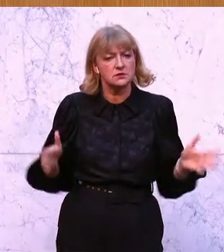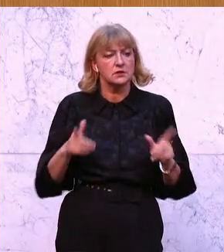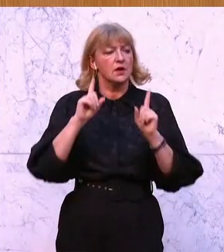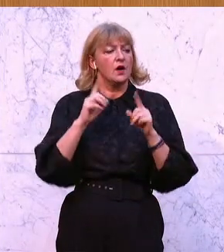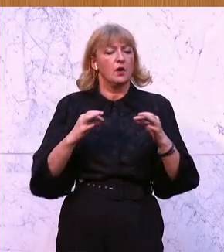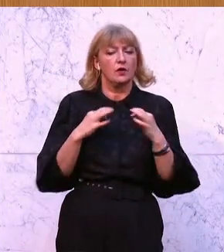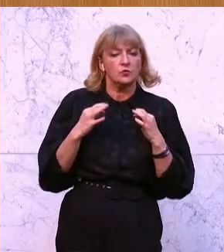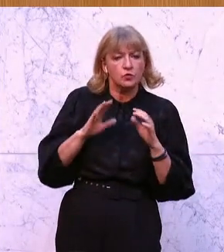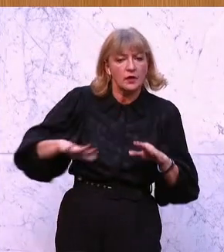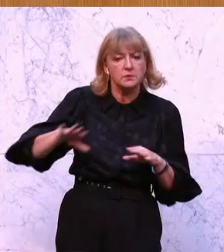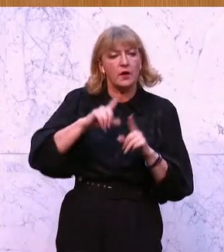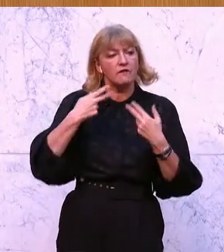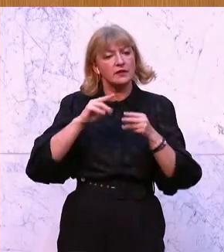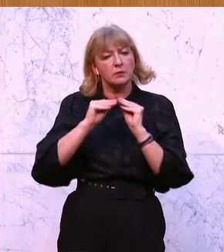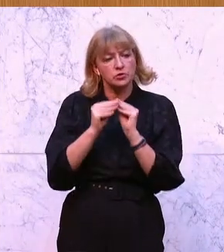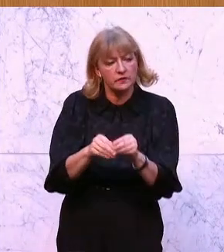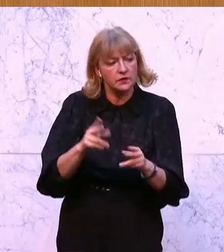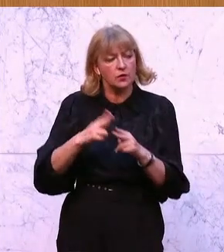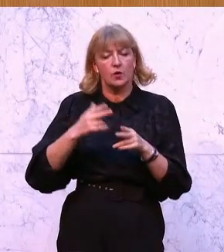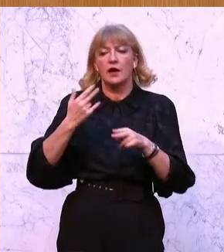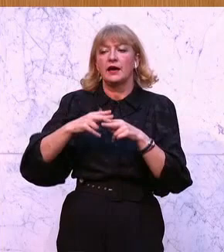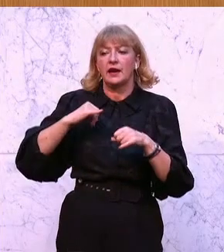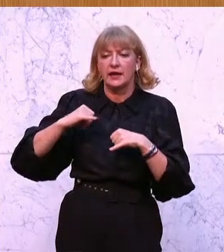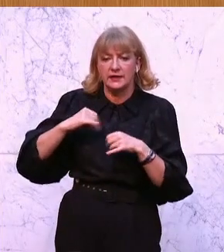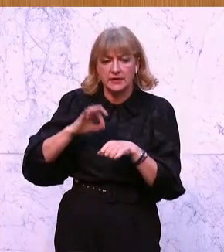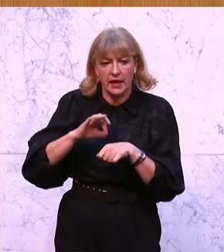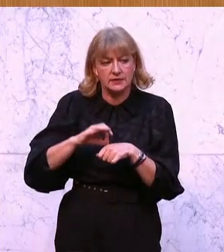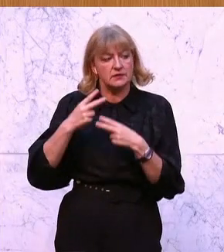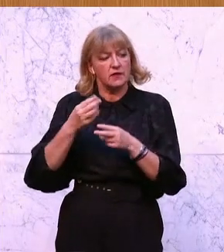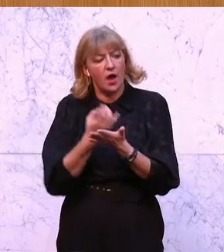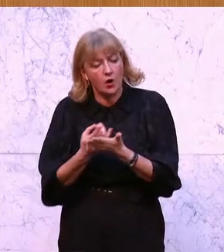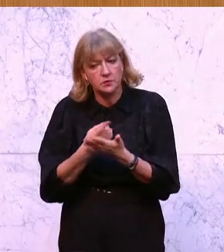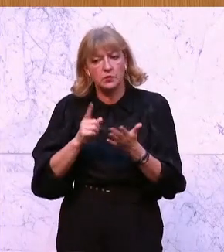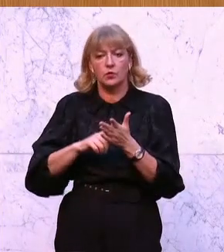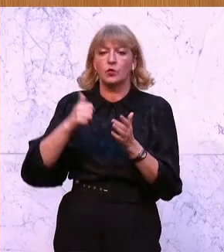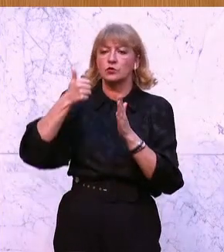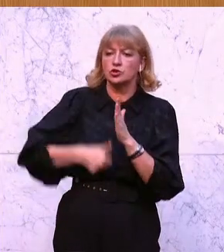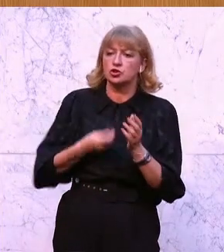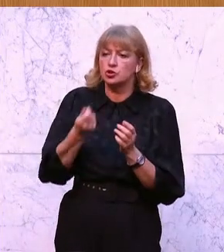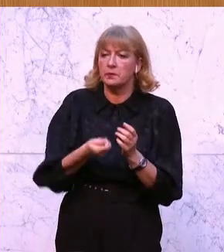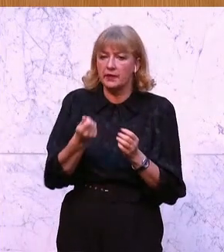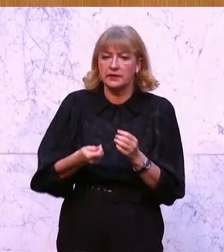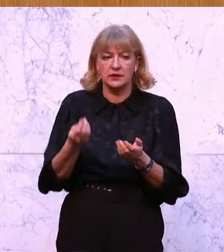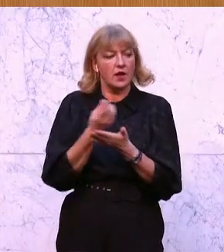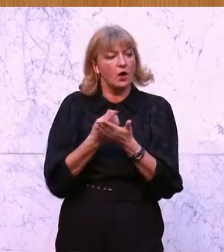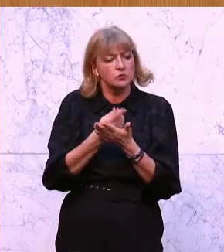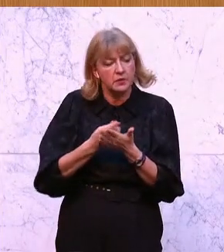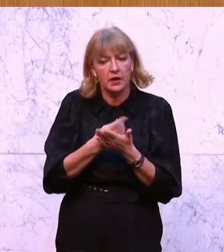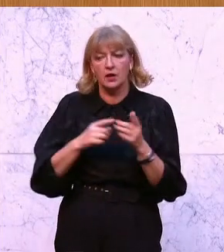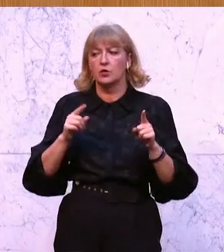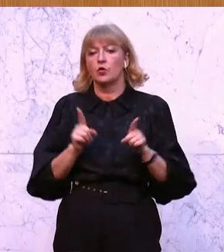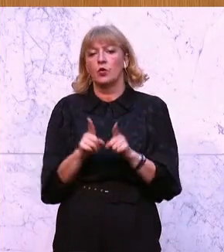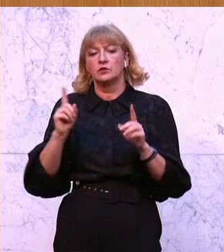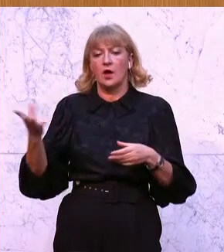Gesundheitswesens, Weiterbeschäftigung älterer Kassenärztin und Erweiterung der Ausbildung, bundesweit einheitliches Stipendiensystem bei der beruflichen Ausbildung und